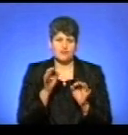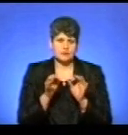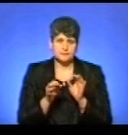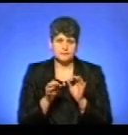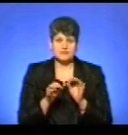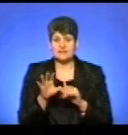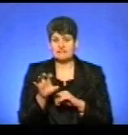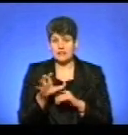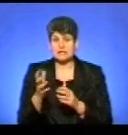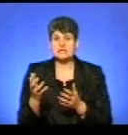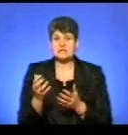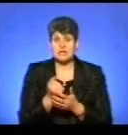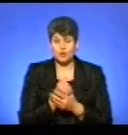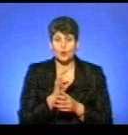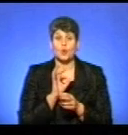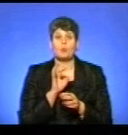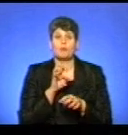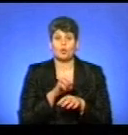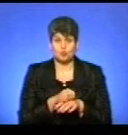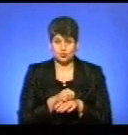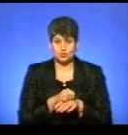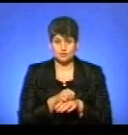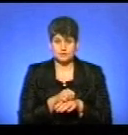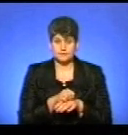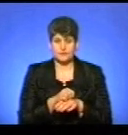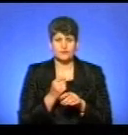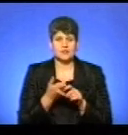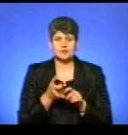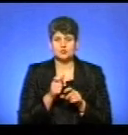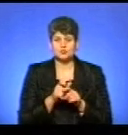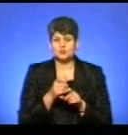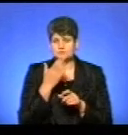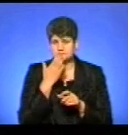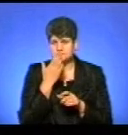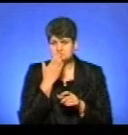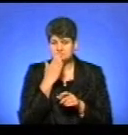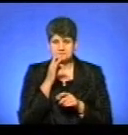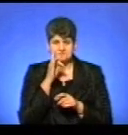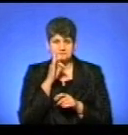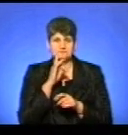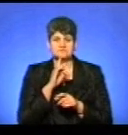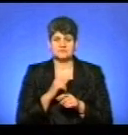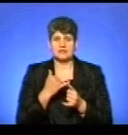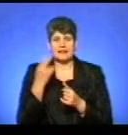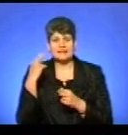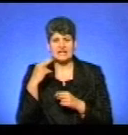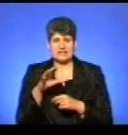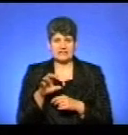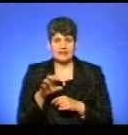Тварина знаходить, прокушує її приманку, вона дуже приваблива на запах для диких тварин.